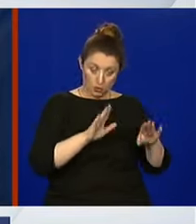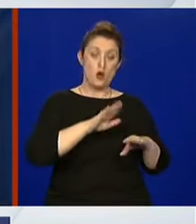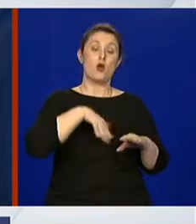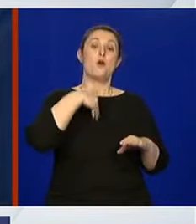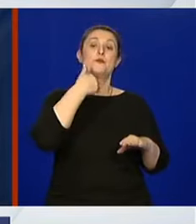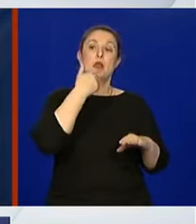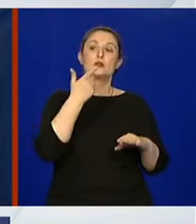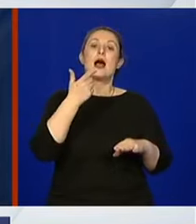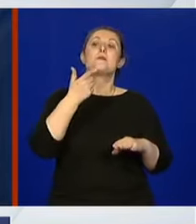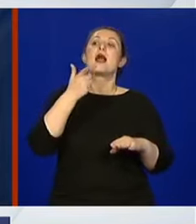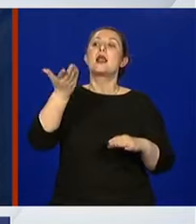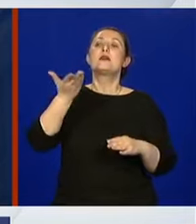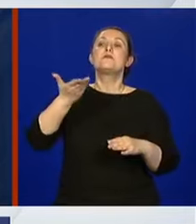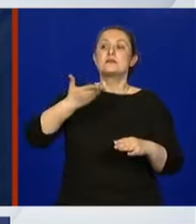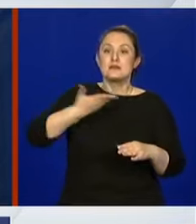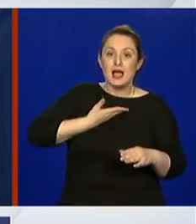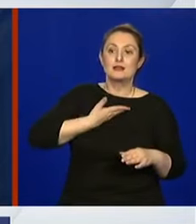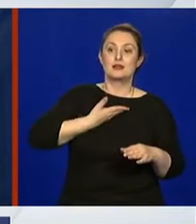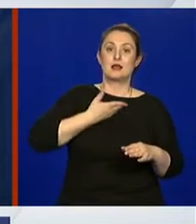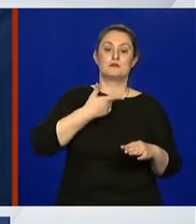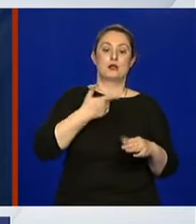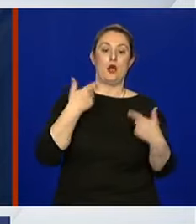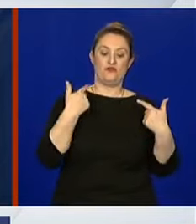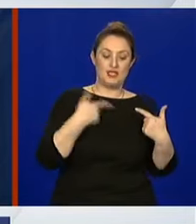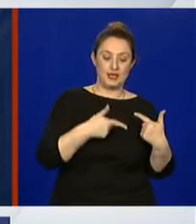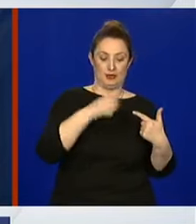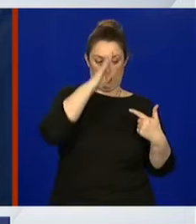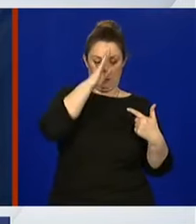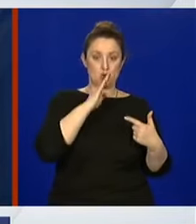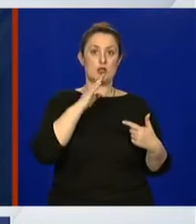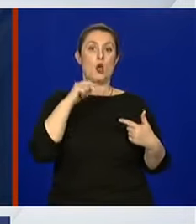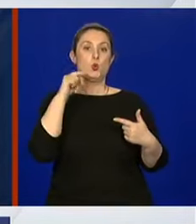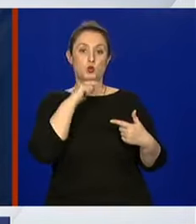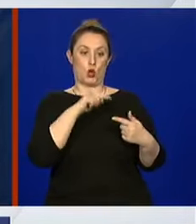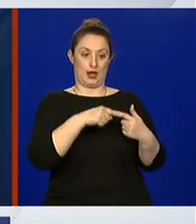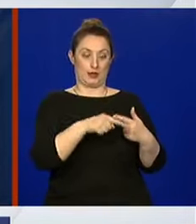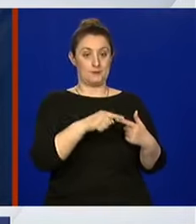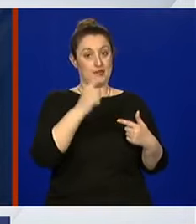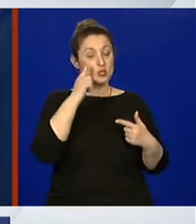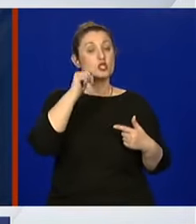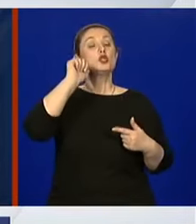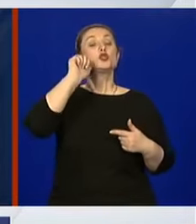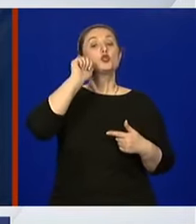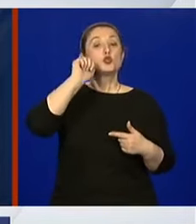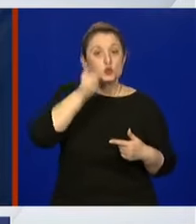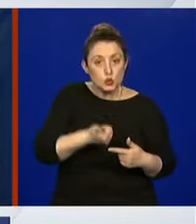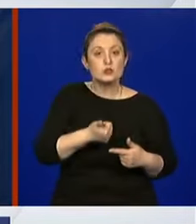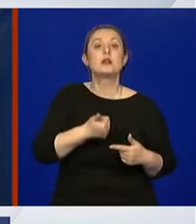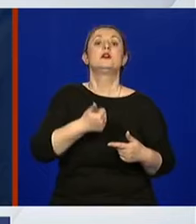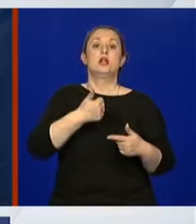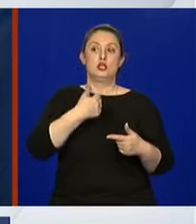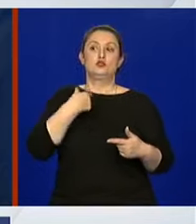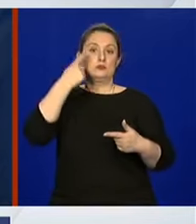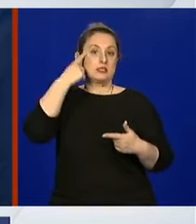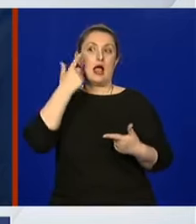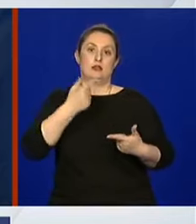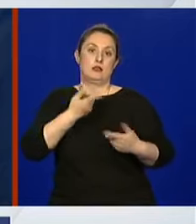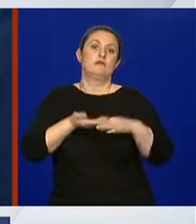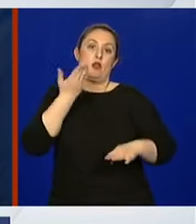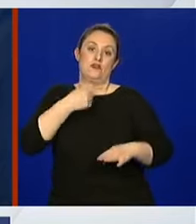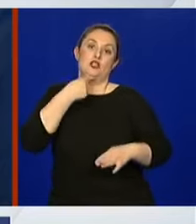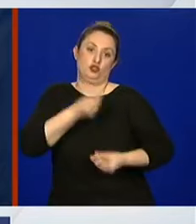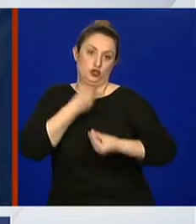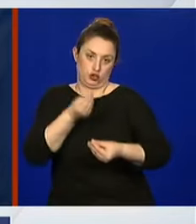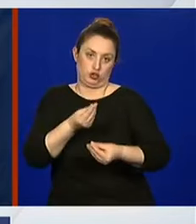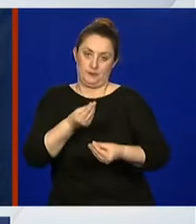pustite nam vikend i pustite nam ponedljak i utorak. Dakle, sutra ću vam znati o tome reći nešto više. Ne bih